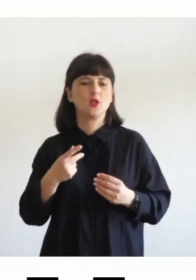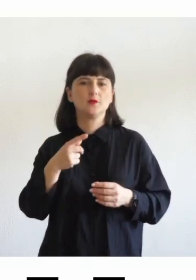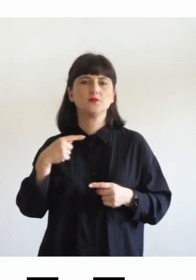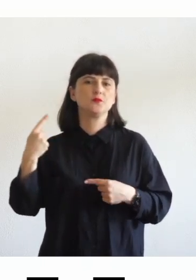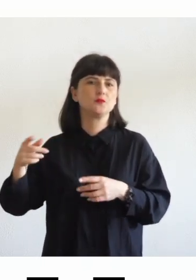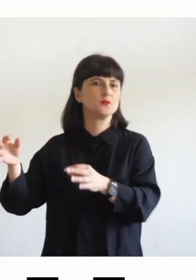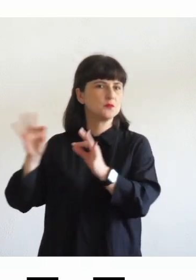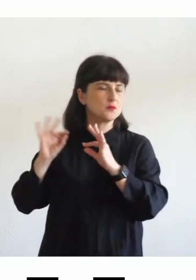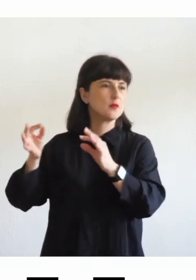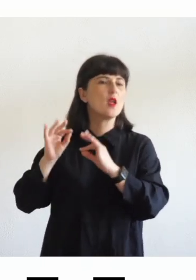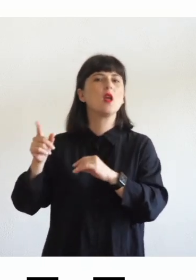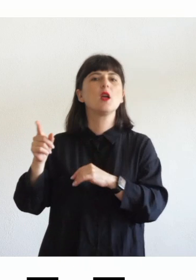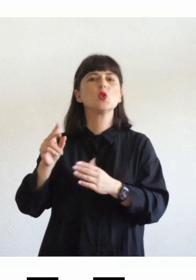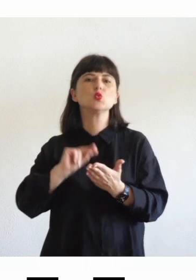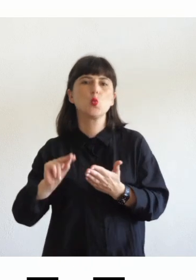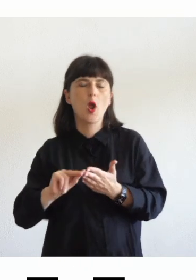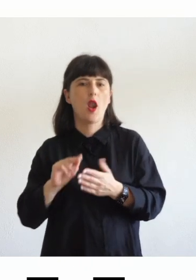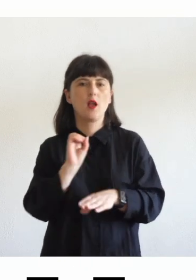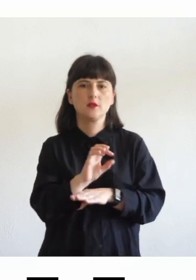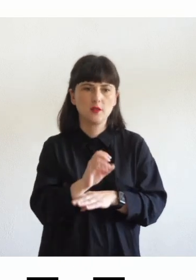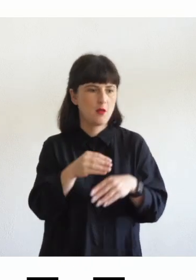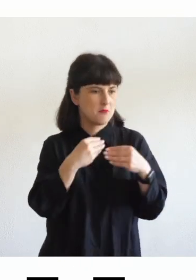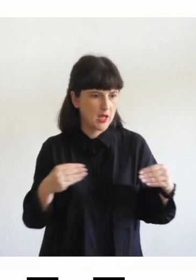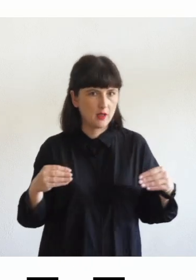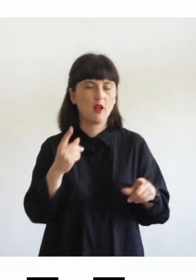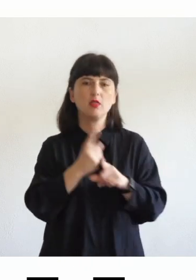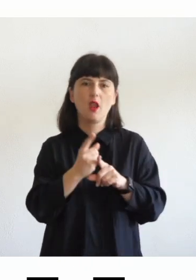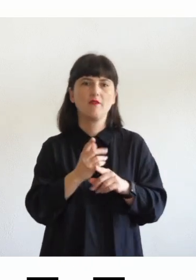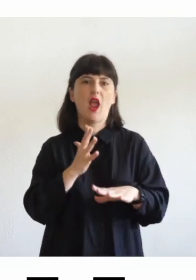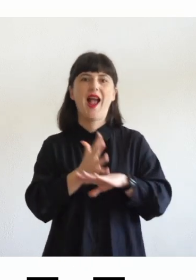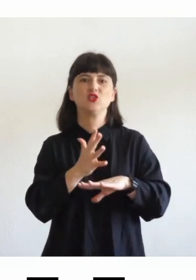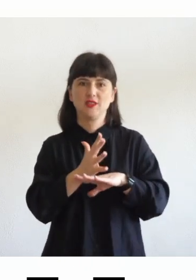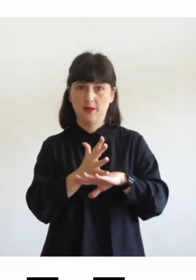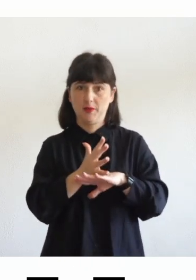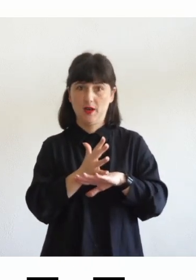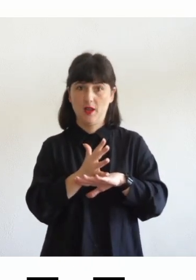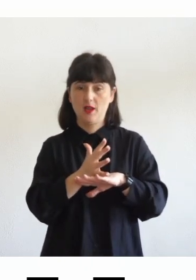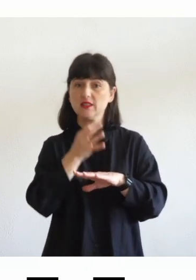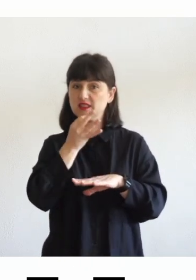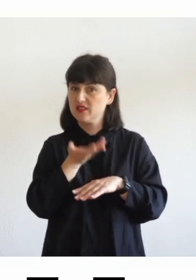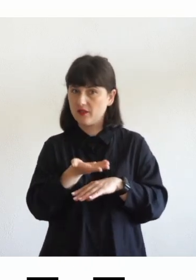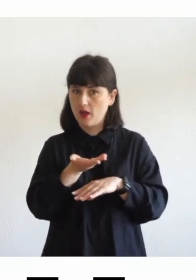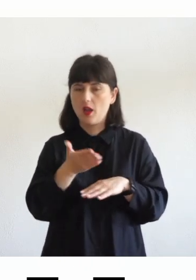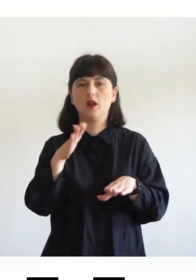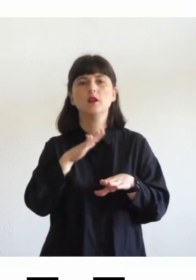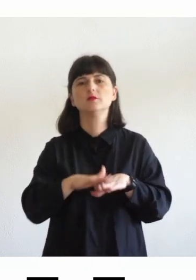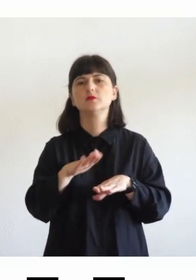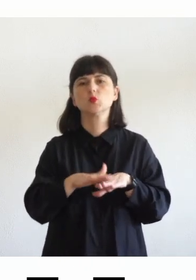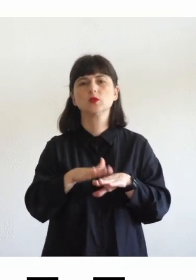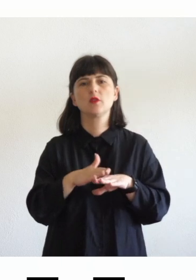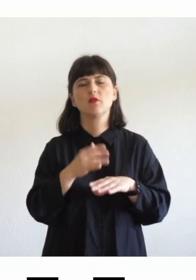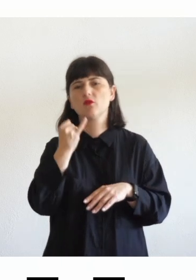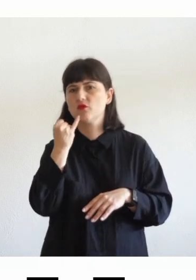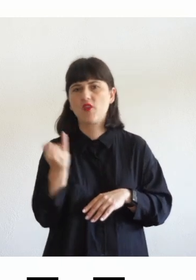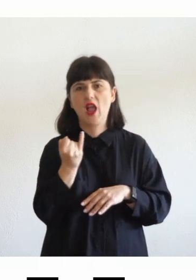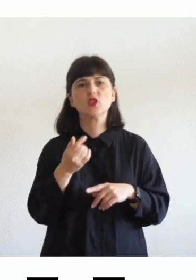i materiali devono essere accessibili diciamo che devono essere fruibili con facilità da qualsiasi